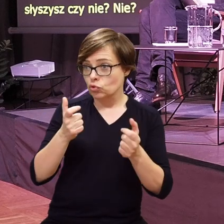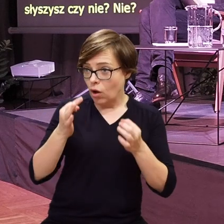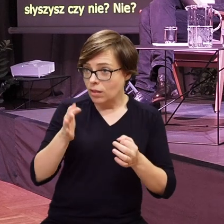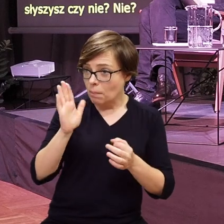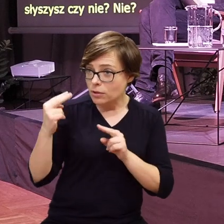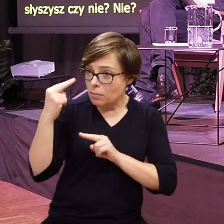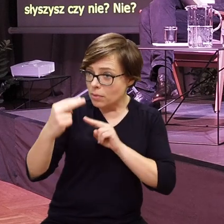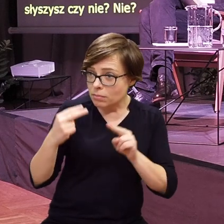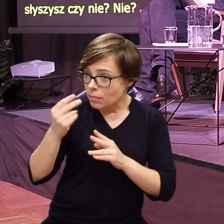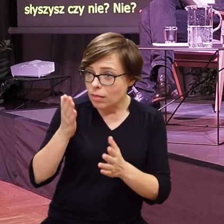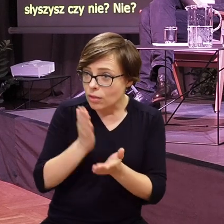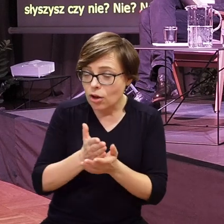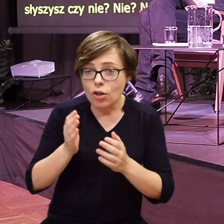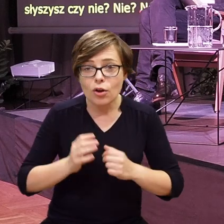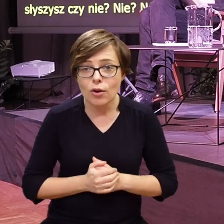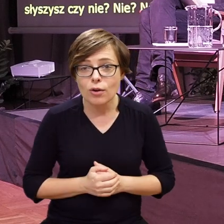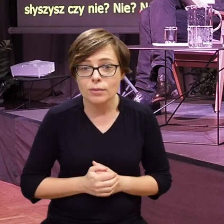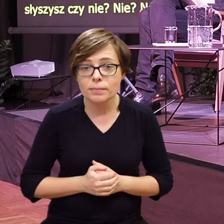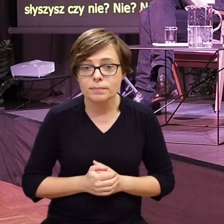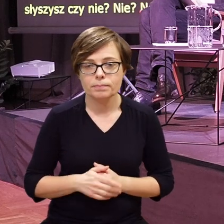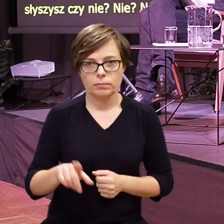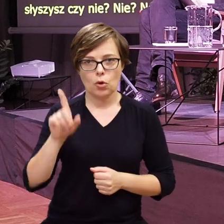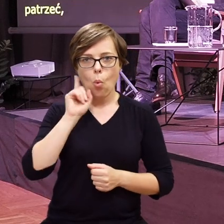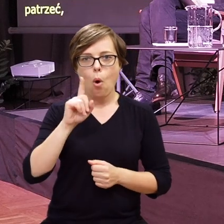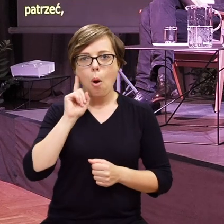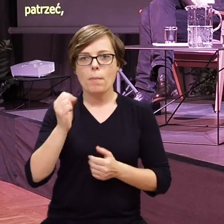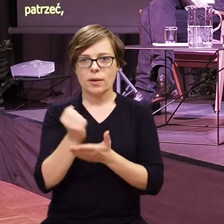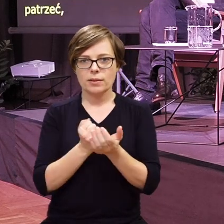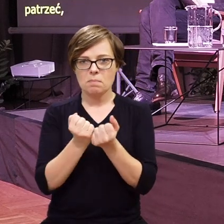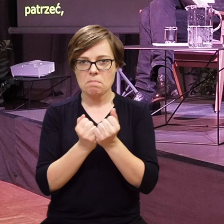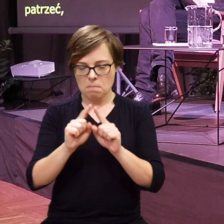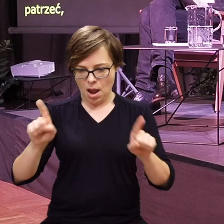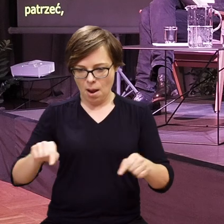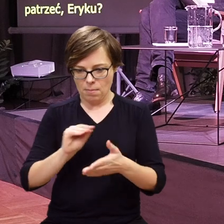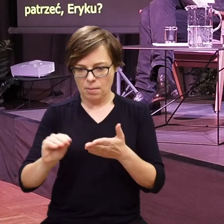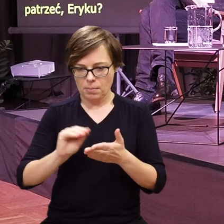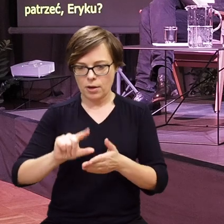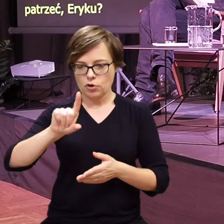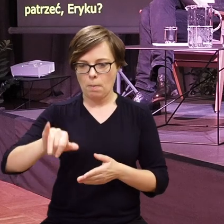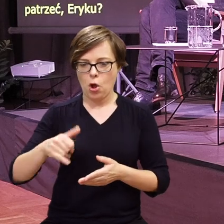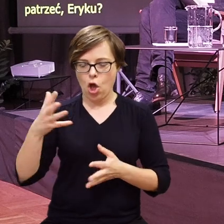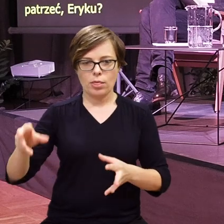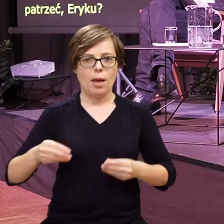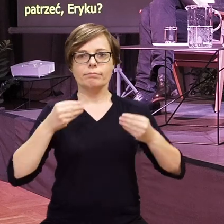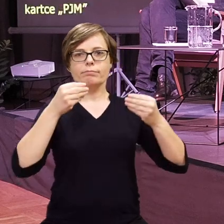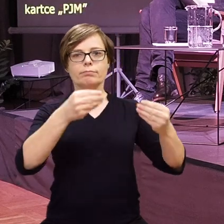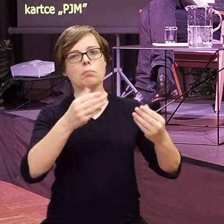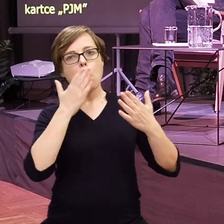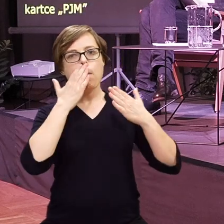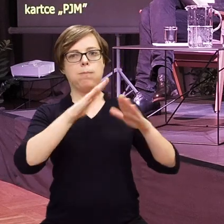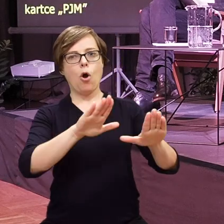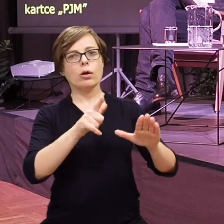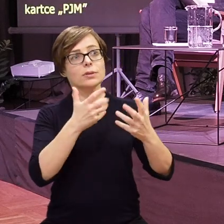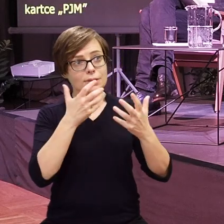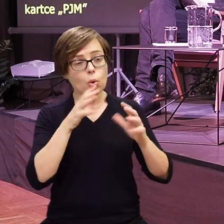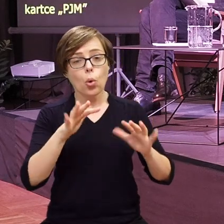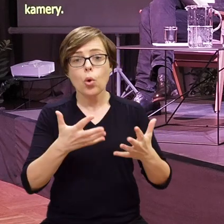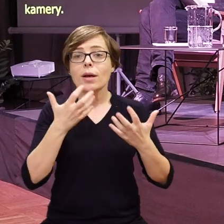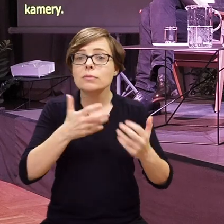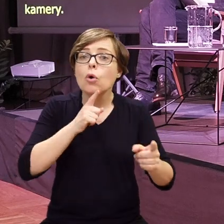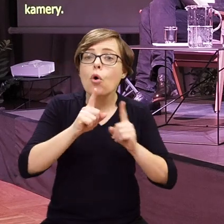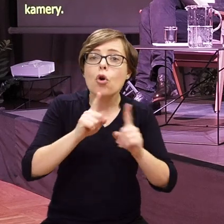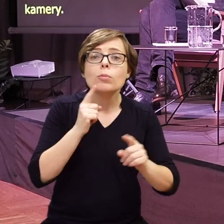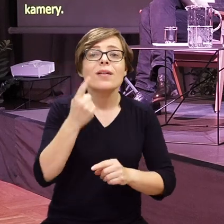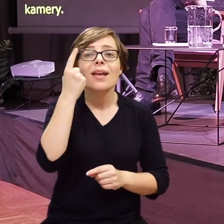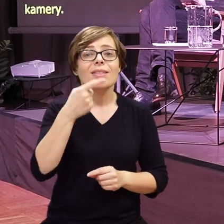będziemy teraz tak na siebie patrzeć, Eryku? Chłopiec pisze na kartce PJM i pokazuje ją do kamery. Chce rozmawiać w